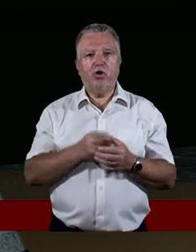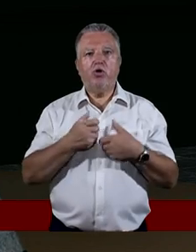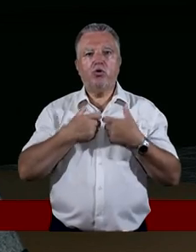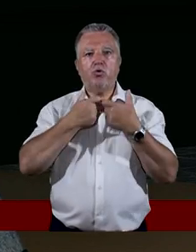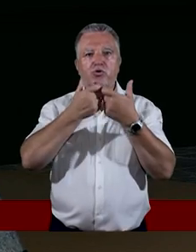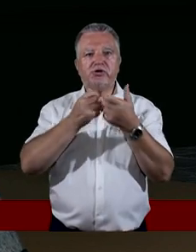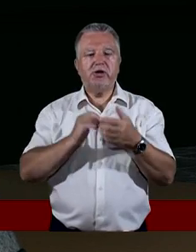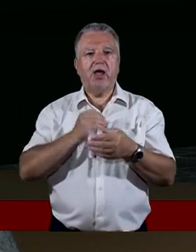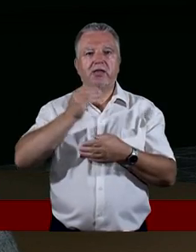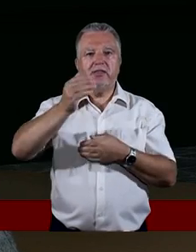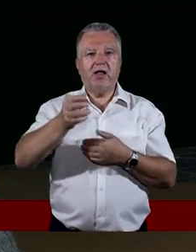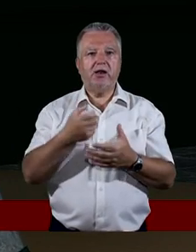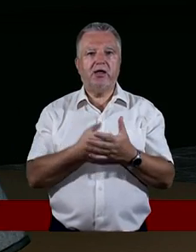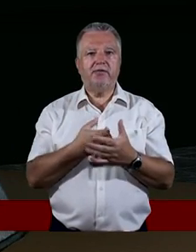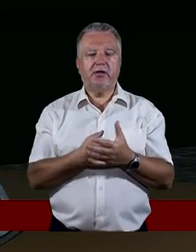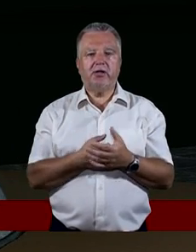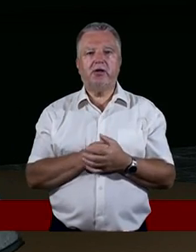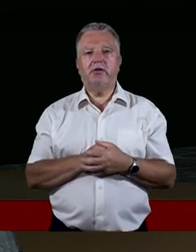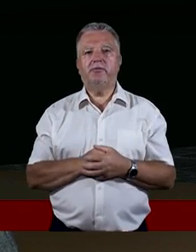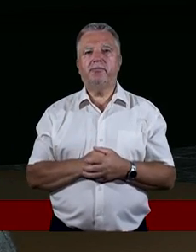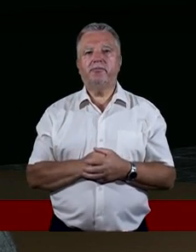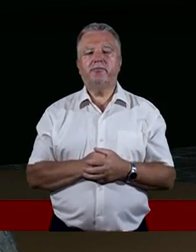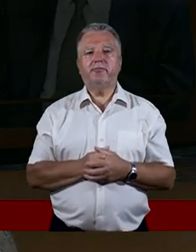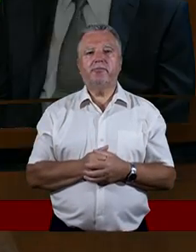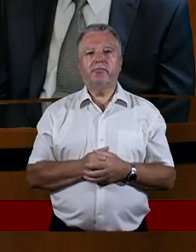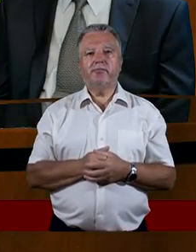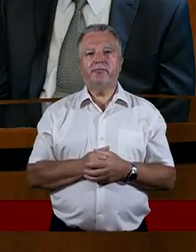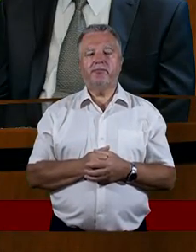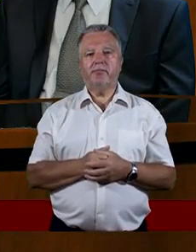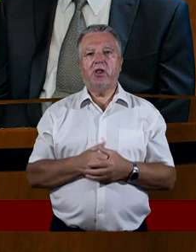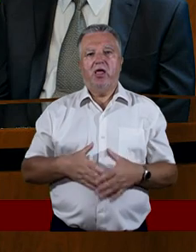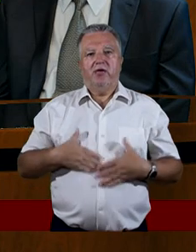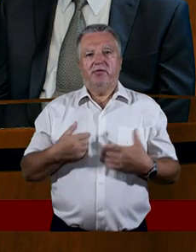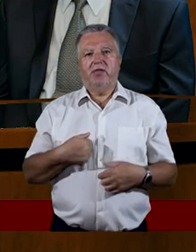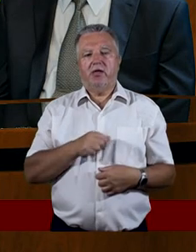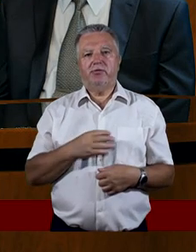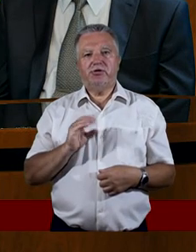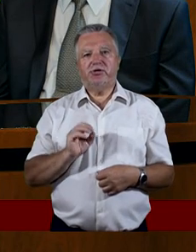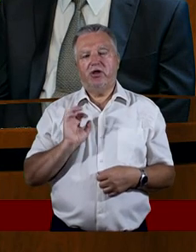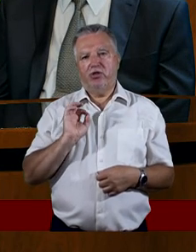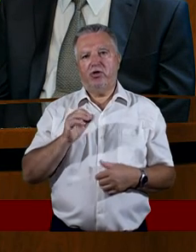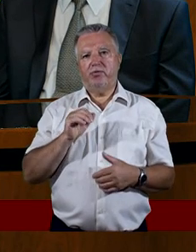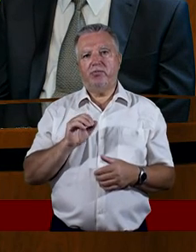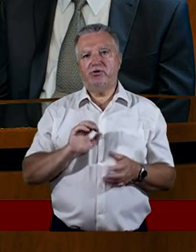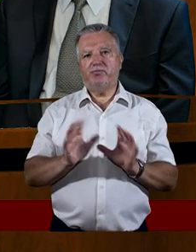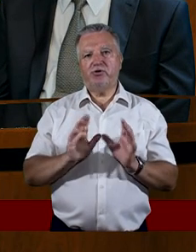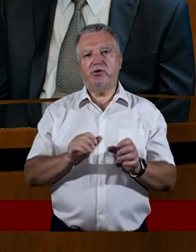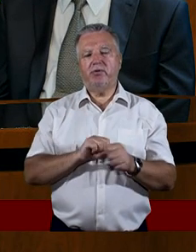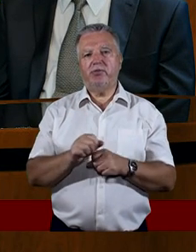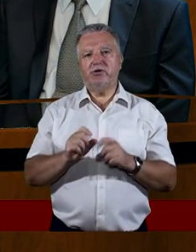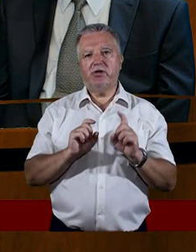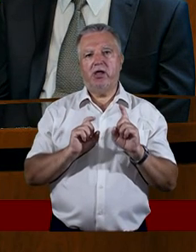Bo Bóg mnie tego uczy, bo Bóg tak jest i chce, żebyśmy my, tacy sami byli. Wydaje mi się, że takim jeszcze fajnym sposobem jest